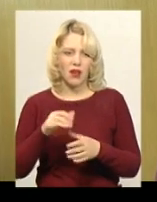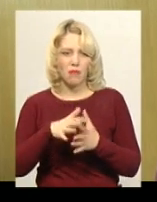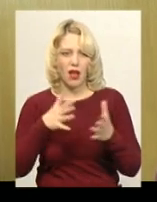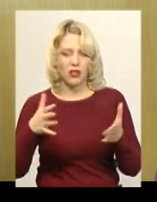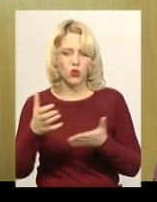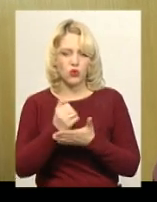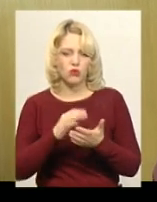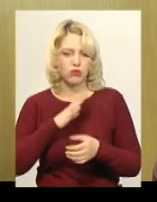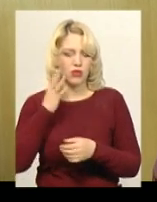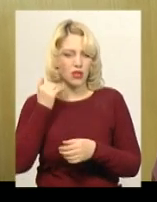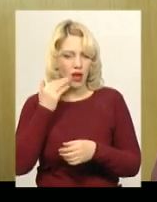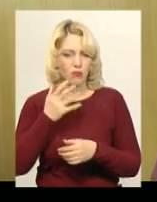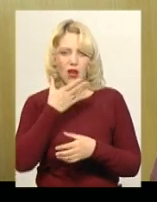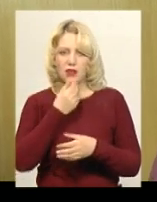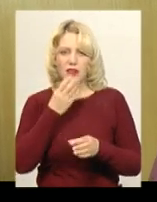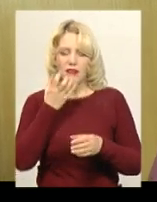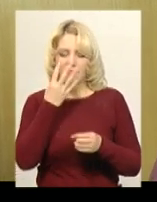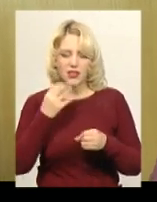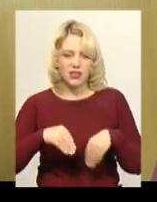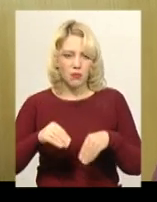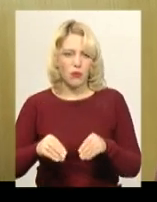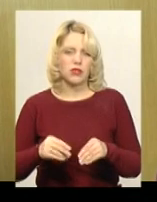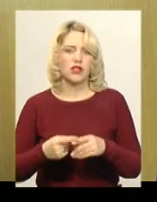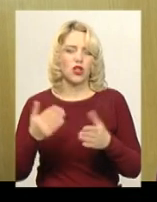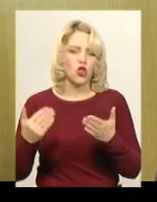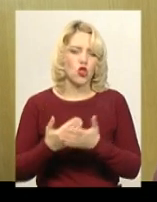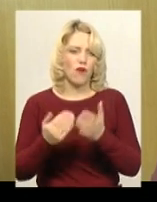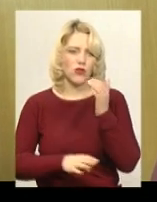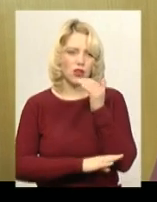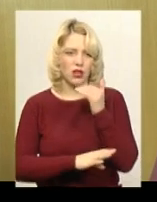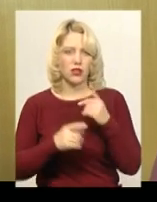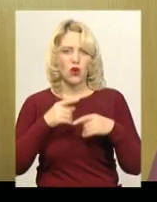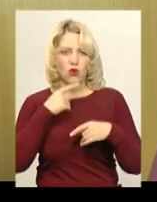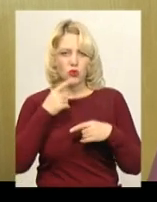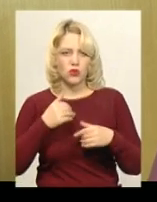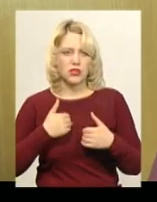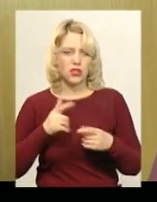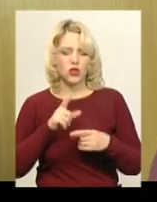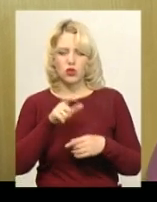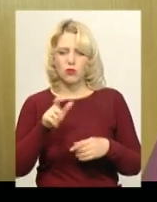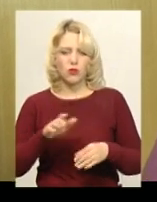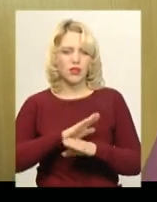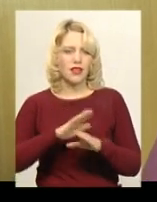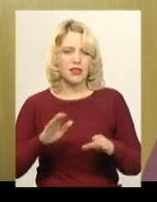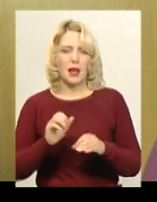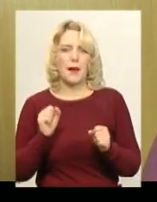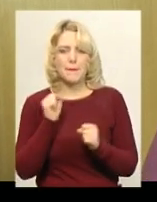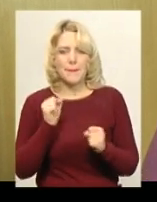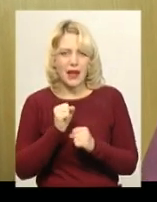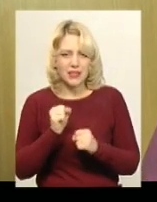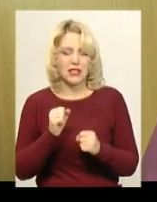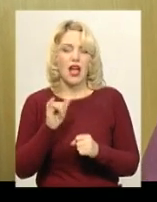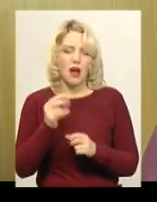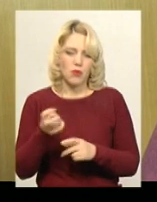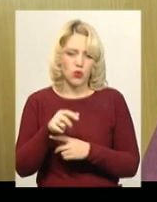року. Квіти гарні ростуть. Посадили понад 100 нових фруктових дерев. Хочу сказати, щоб люди не мерзли та приходили сюди. Тут погодують,